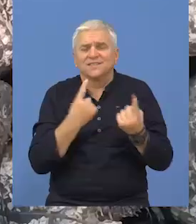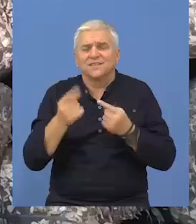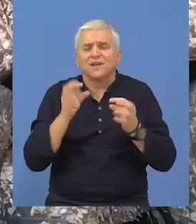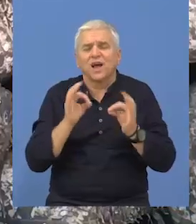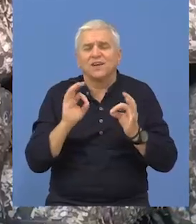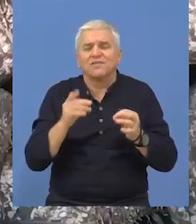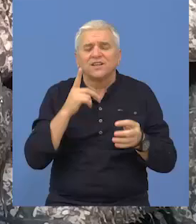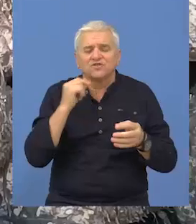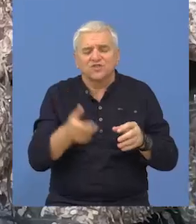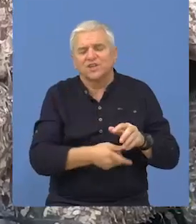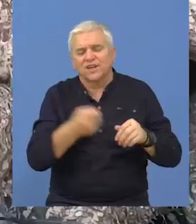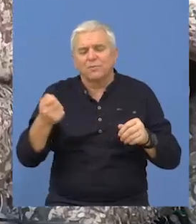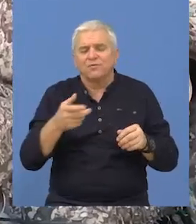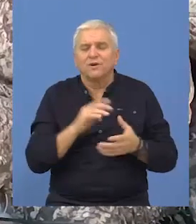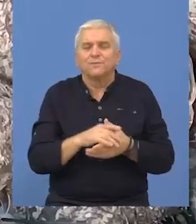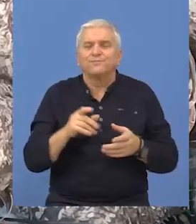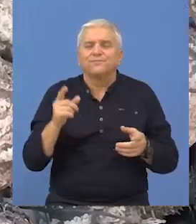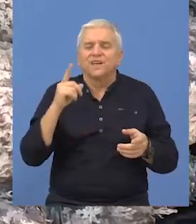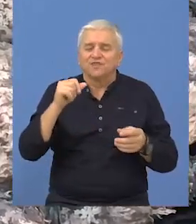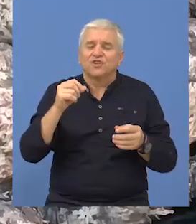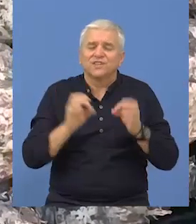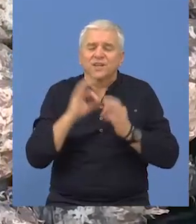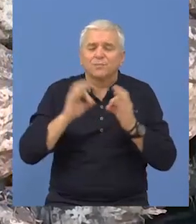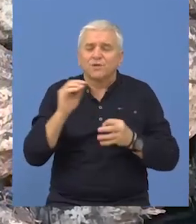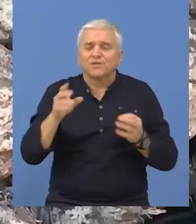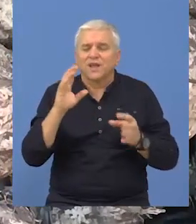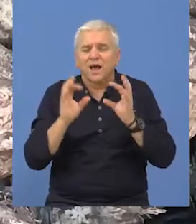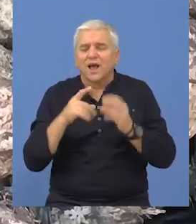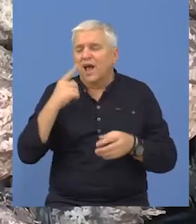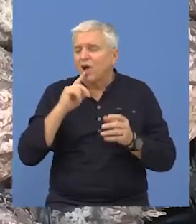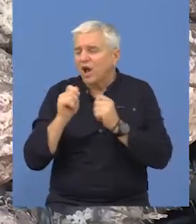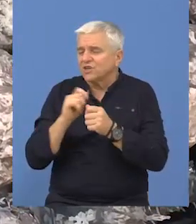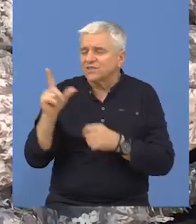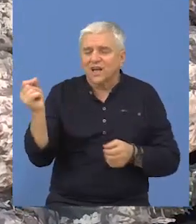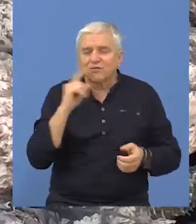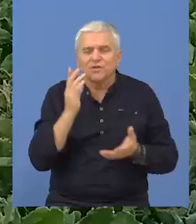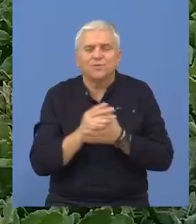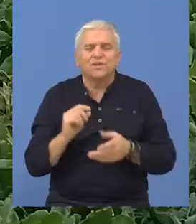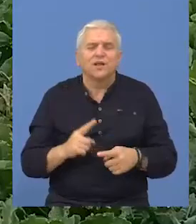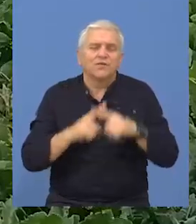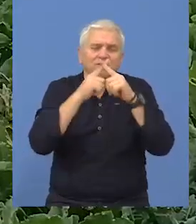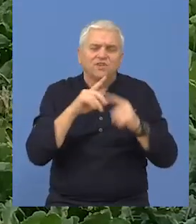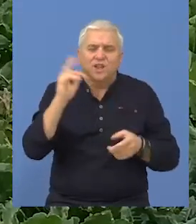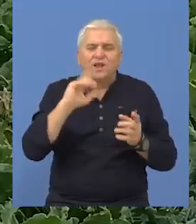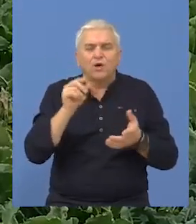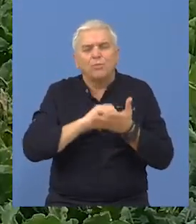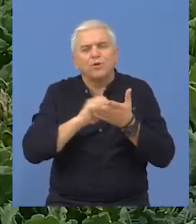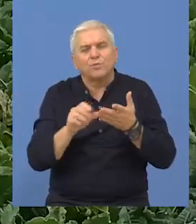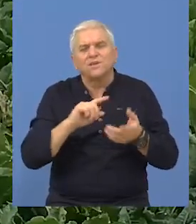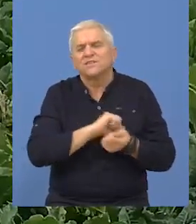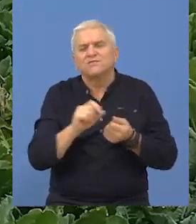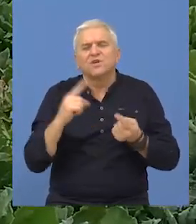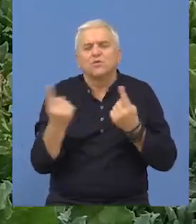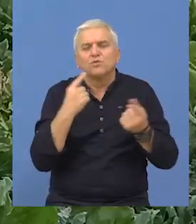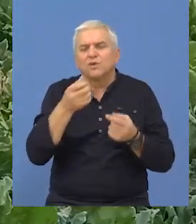stanjem, kao i kvalitetom izvađenih plodova. Digestija će prema procenama našeg sagovornika biti veća od propisane, a